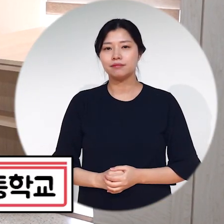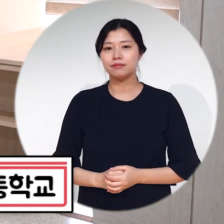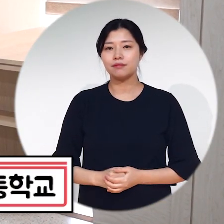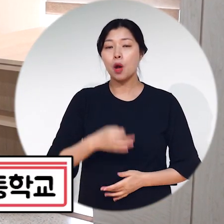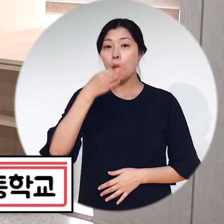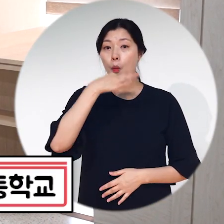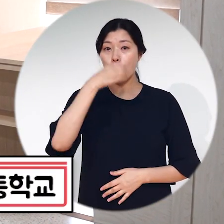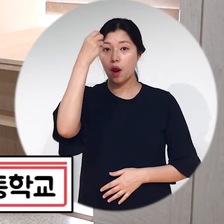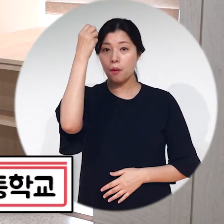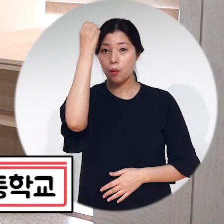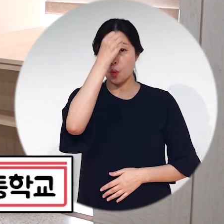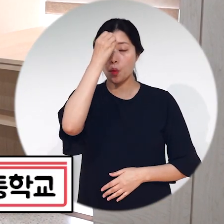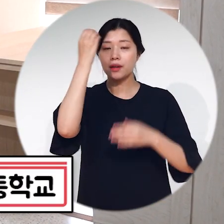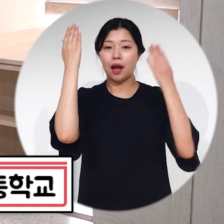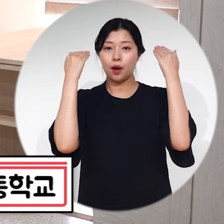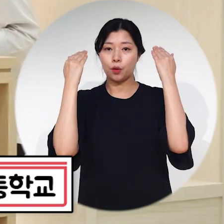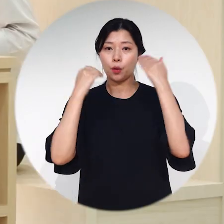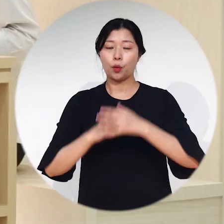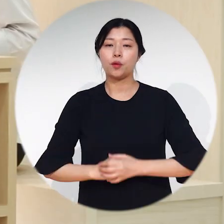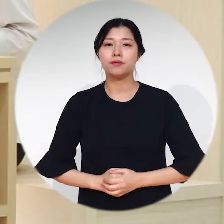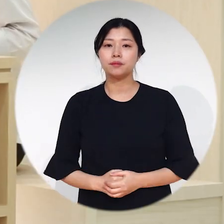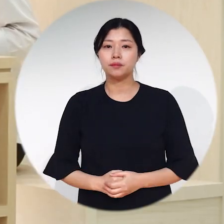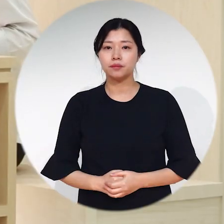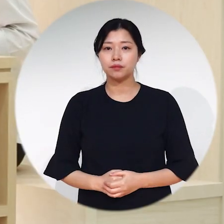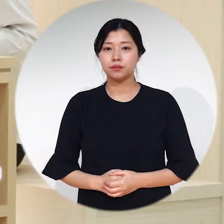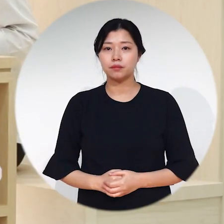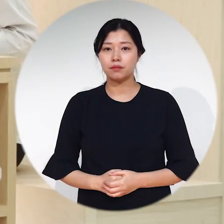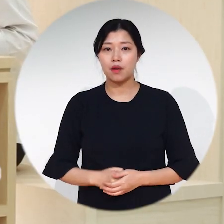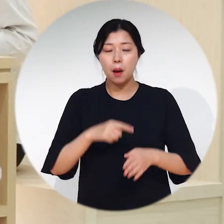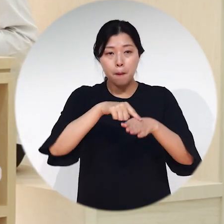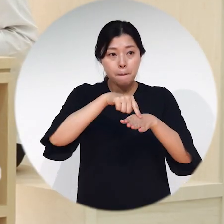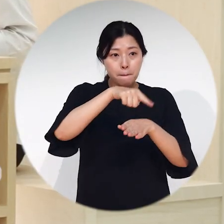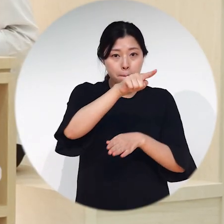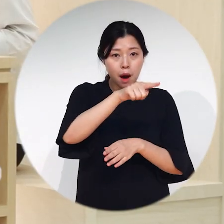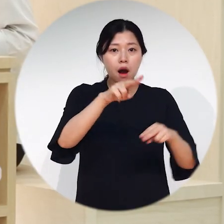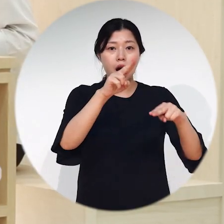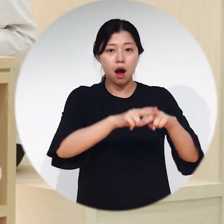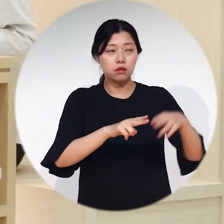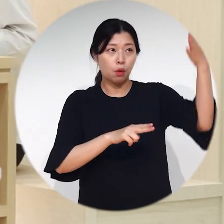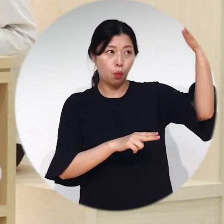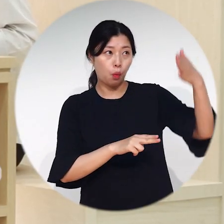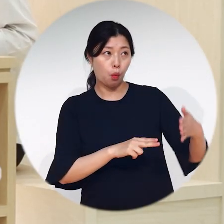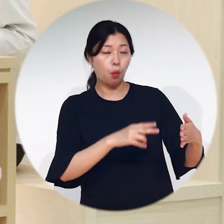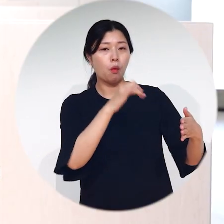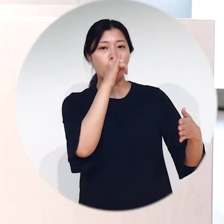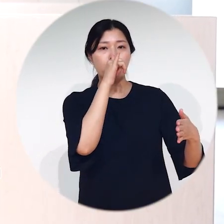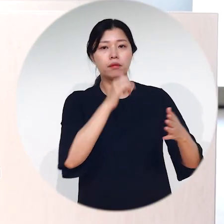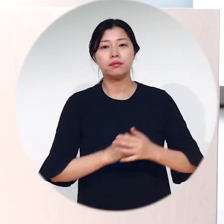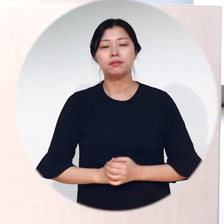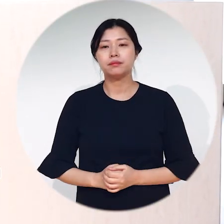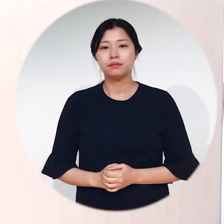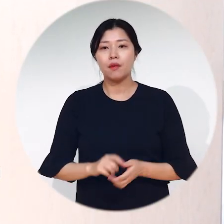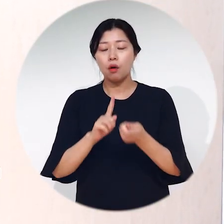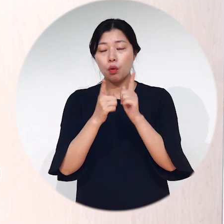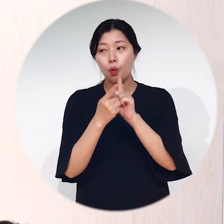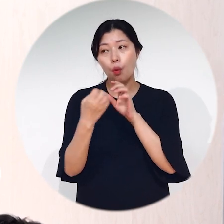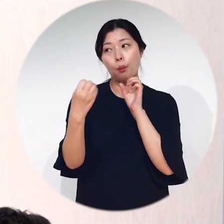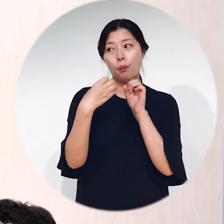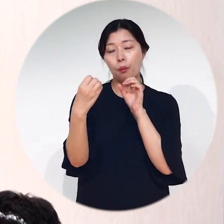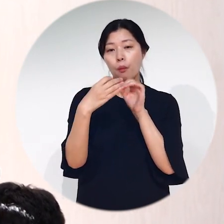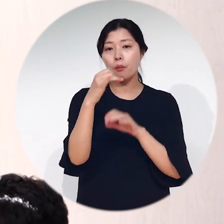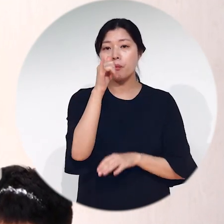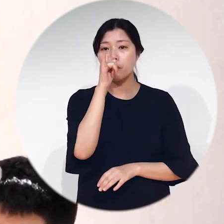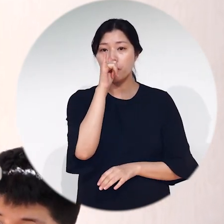학교는 보람고등학교입니다. 교실밖 창가에 마련된 공간이 눈에 띄는데요. 서로 이야기를